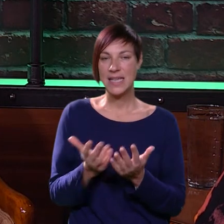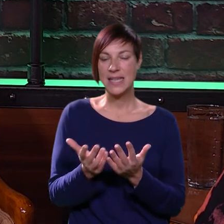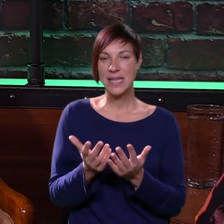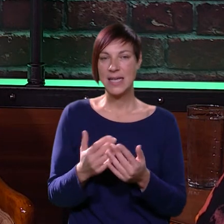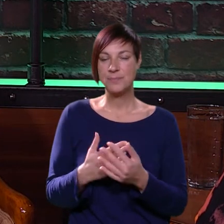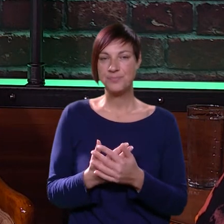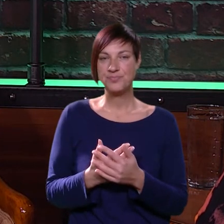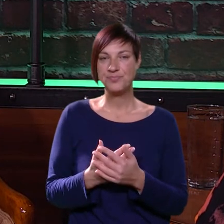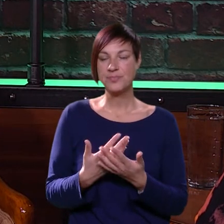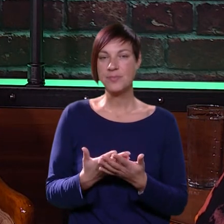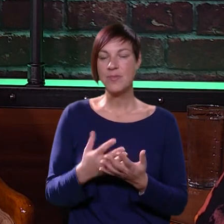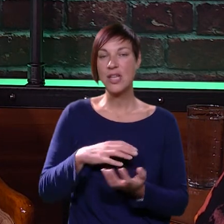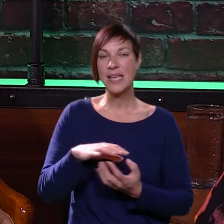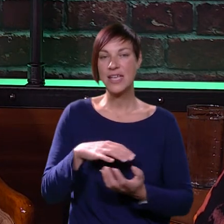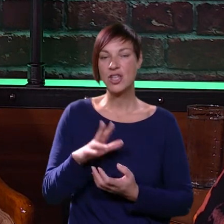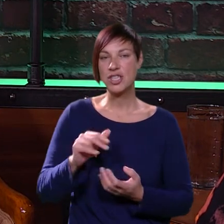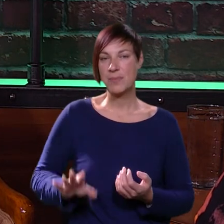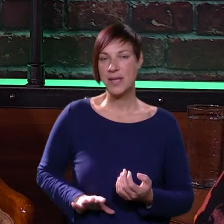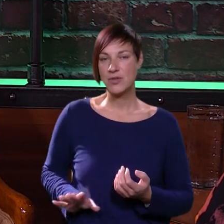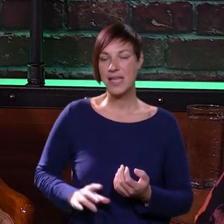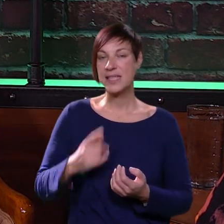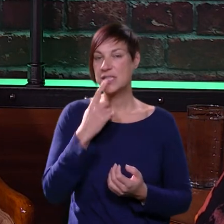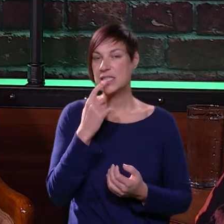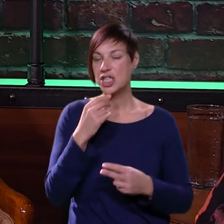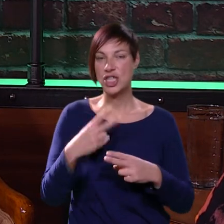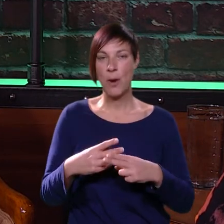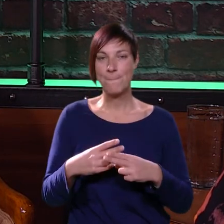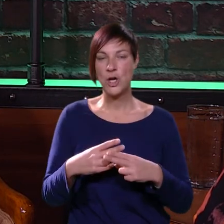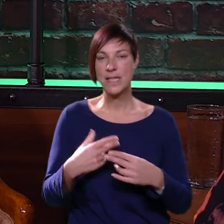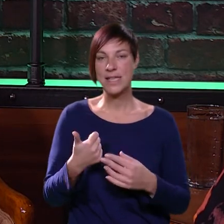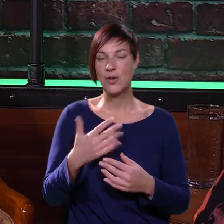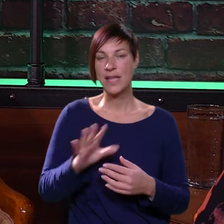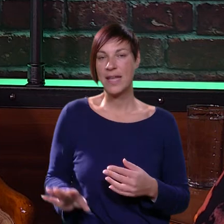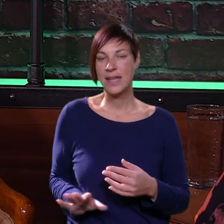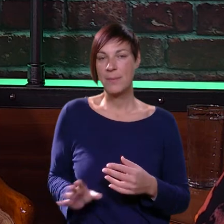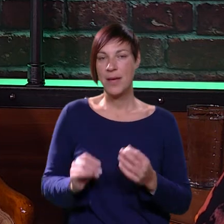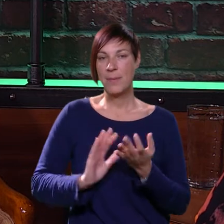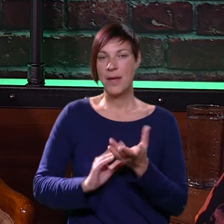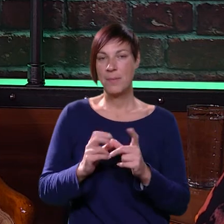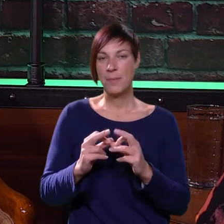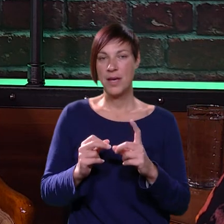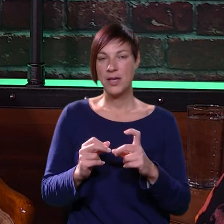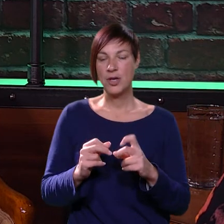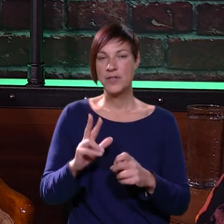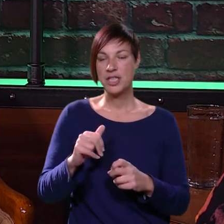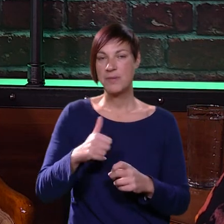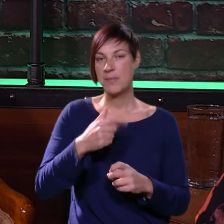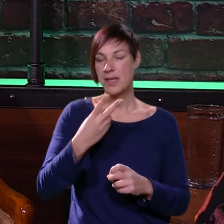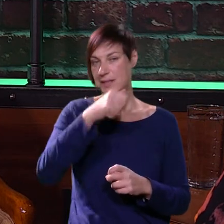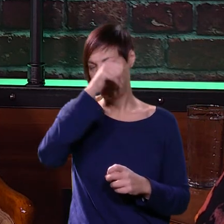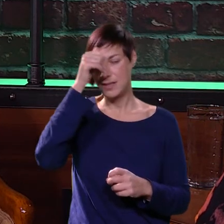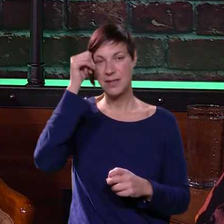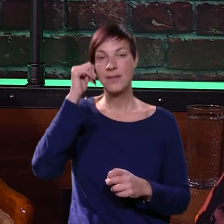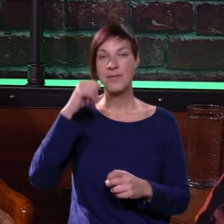knjige, recimo, od nekih roditela, što imaju djecu s diabetesom, tako, od jedne mame, Marković, se ona preziva, imao dvoja